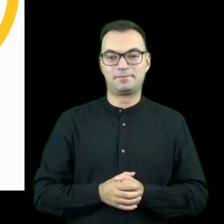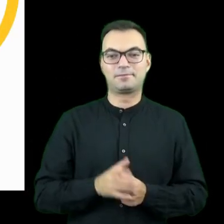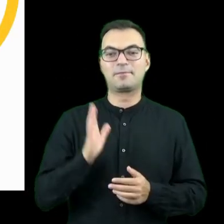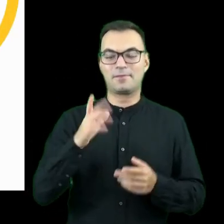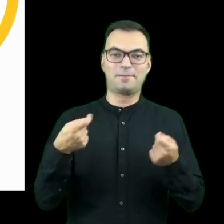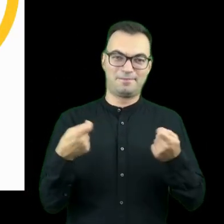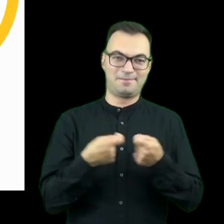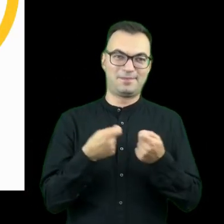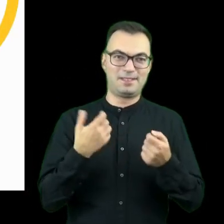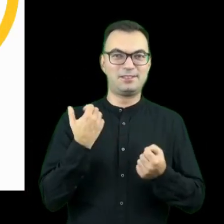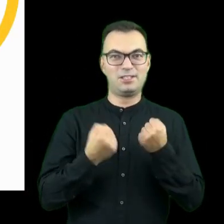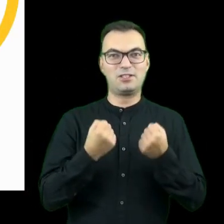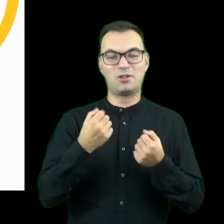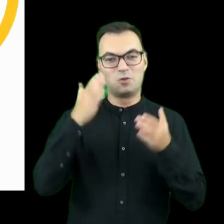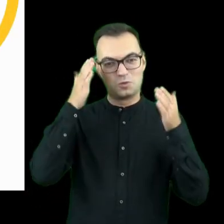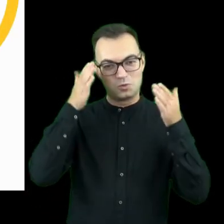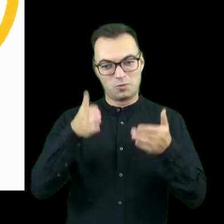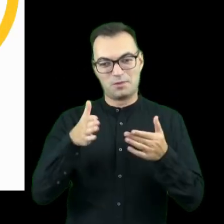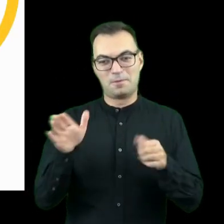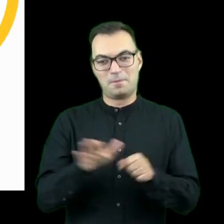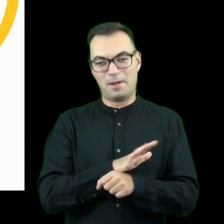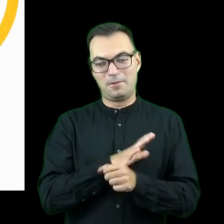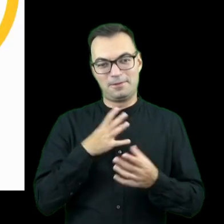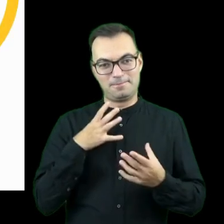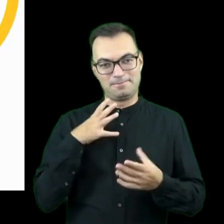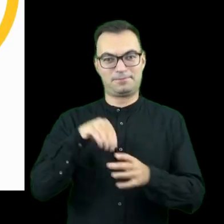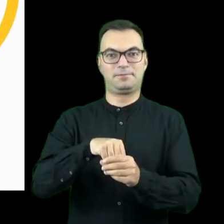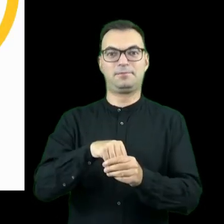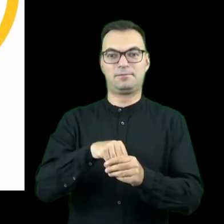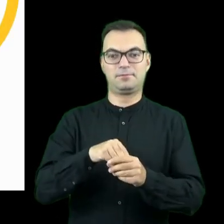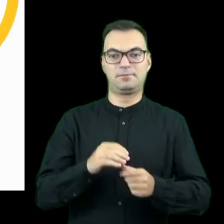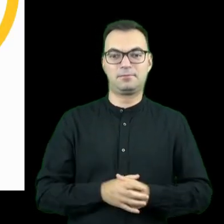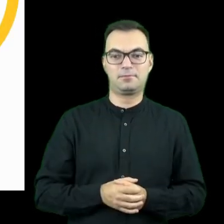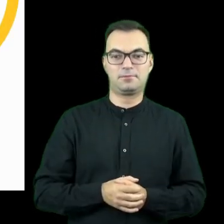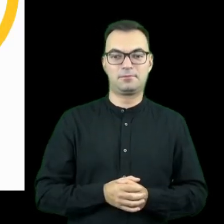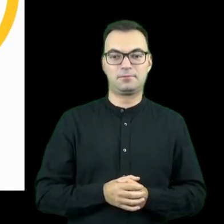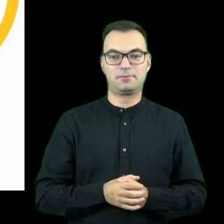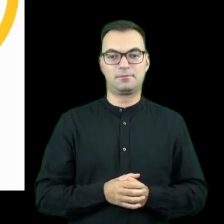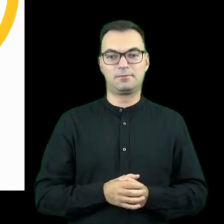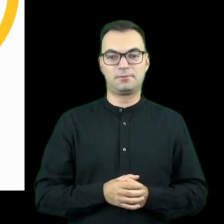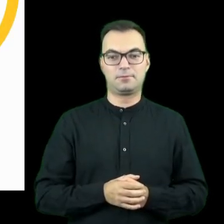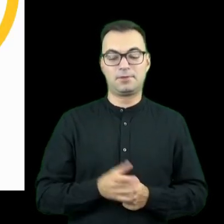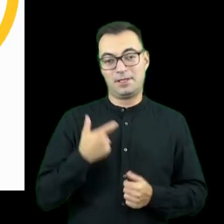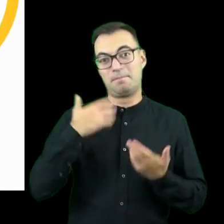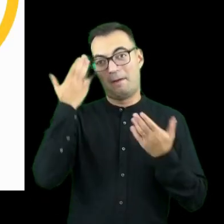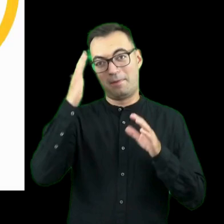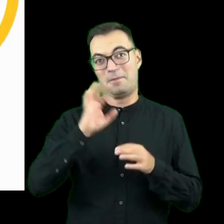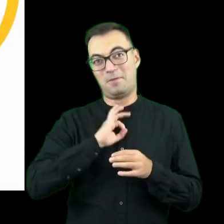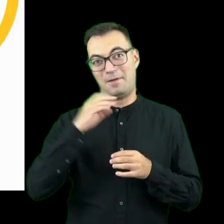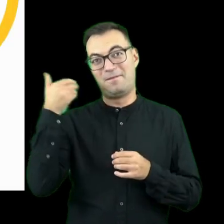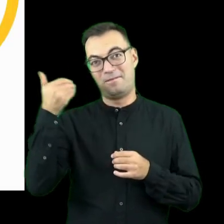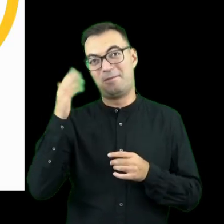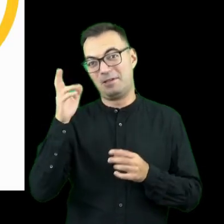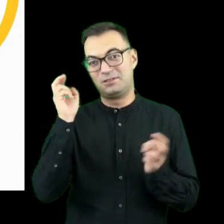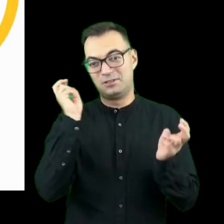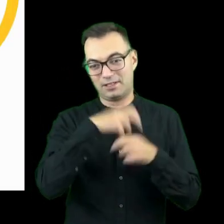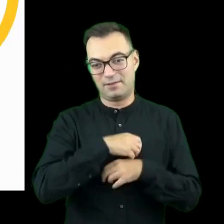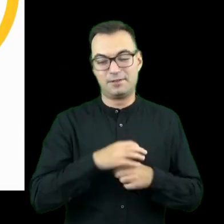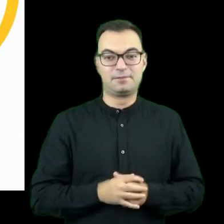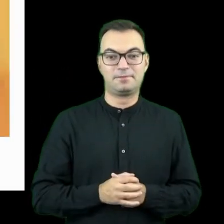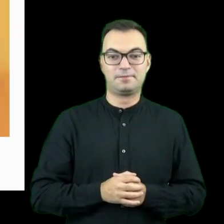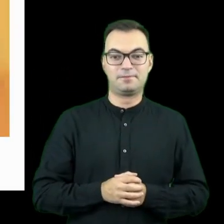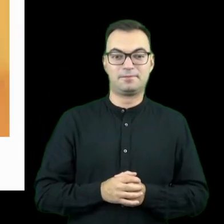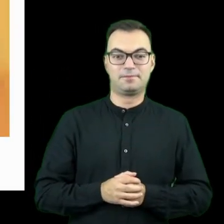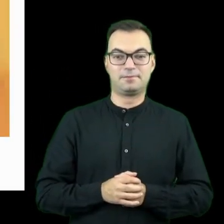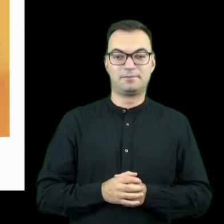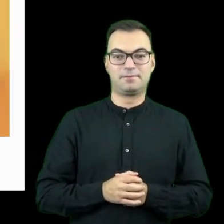utrudni uczestniczenie. Ponieważ mam nadzieję, że to, co będę mówił, będzie ciekawe. Więc jeżeli chcecie skorzystać, to